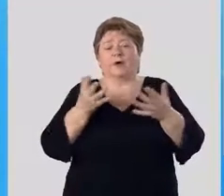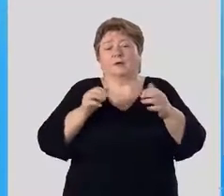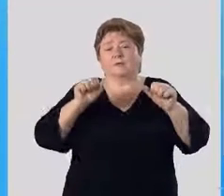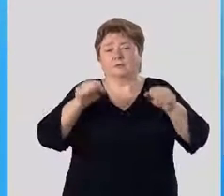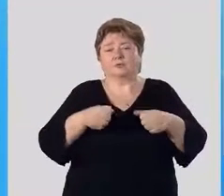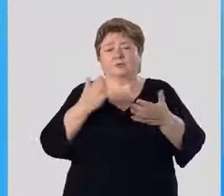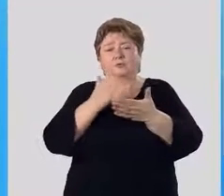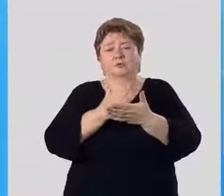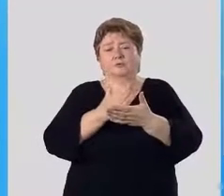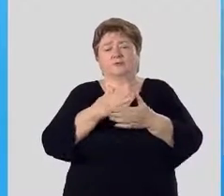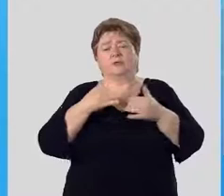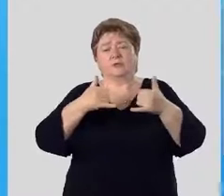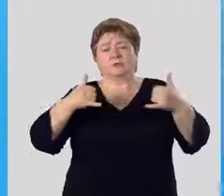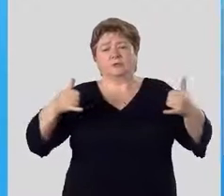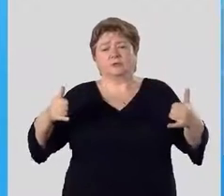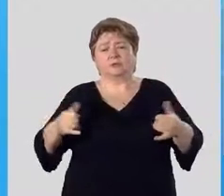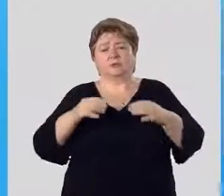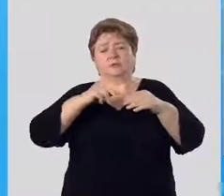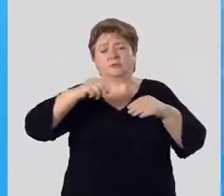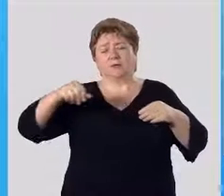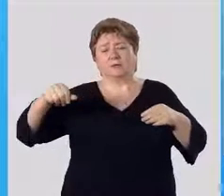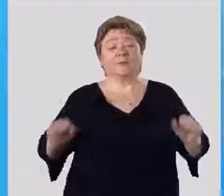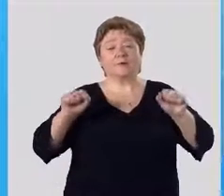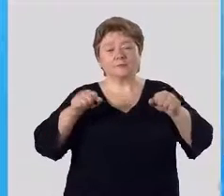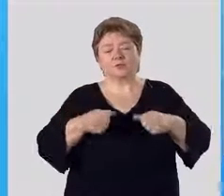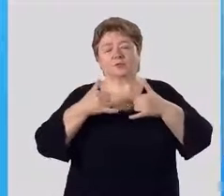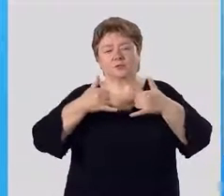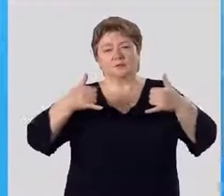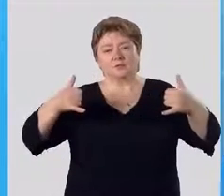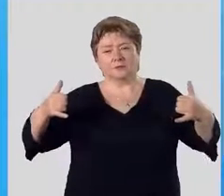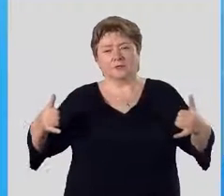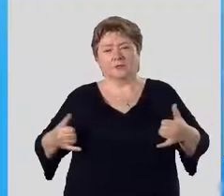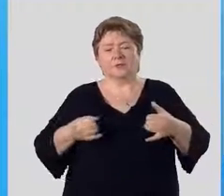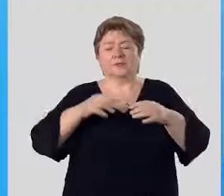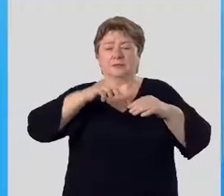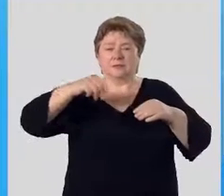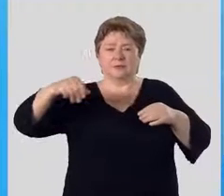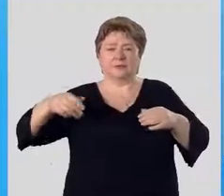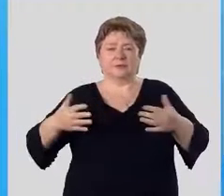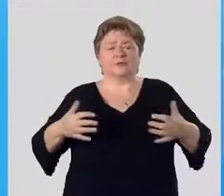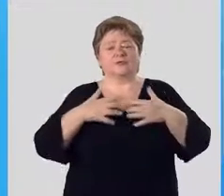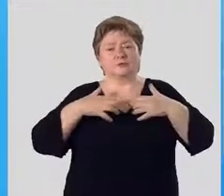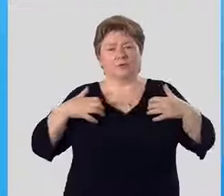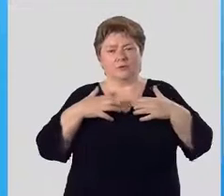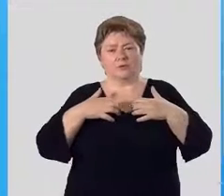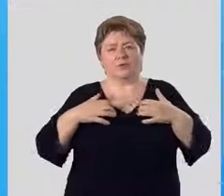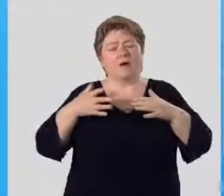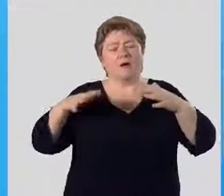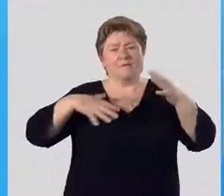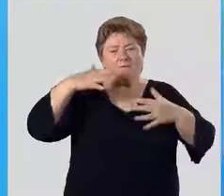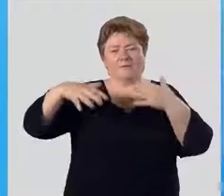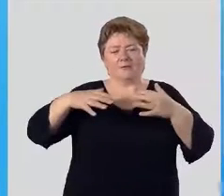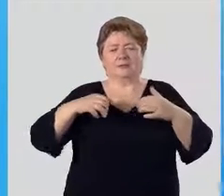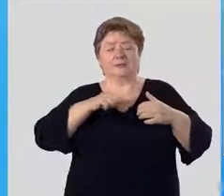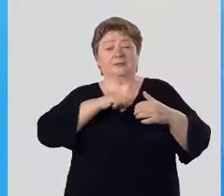способы существуют распространения семян? Способы распространения семян – животными, ветром,